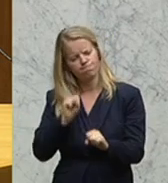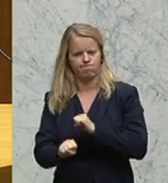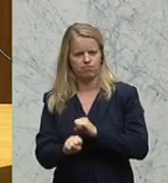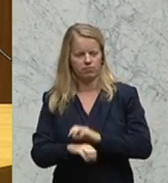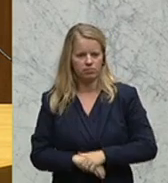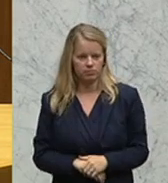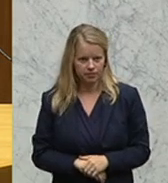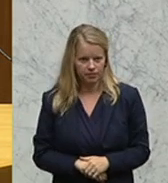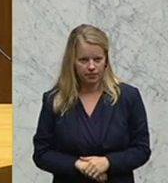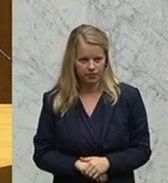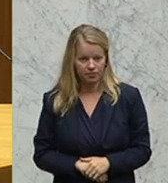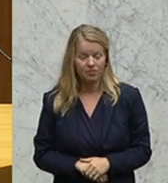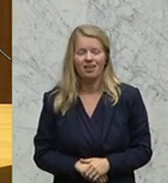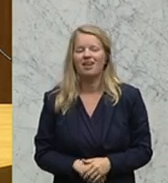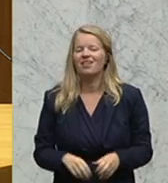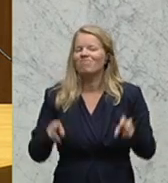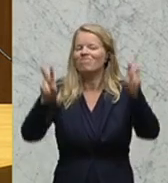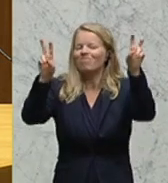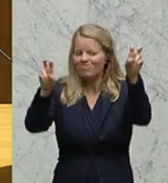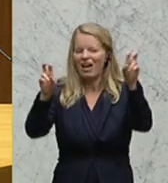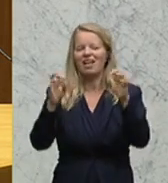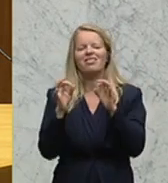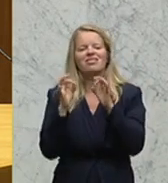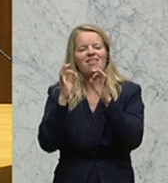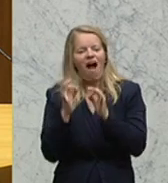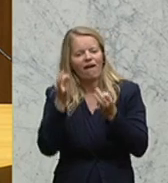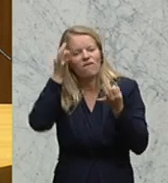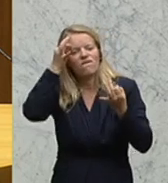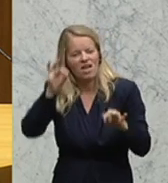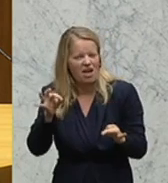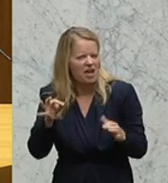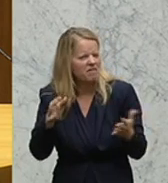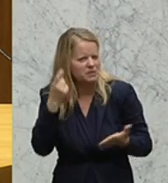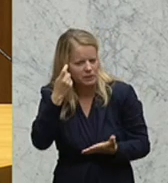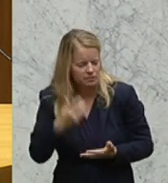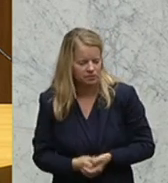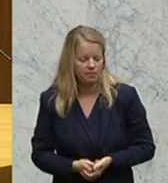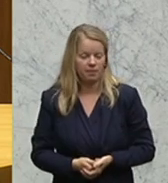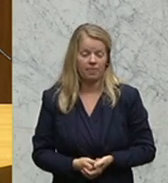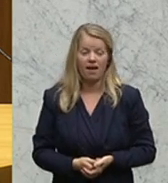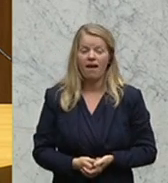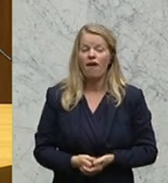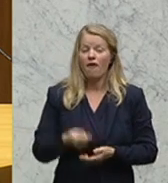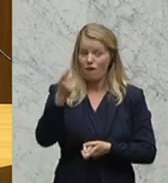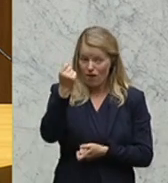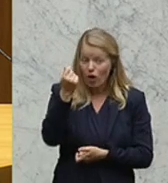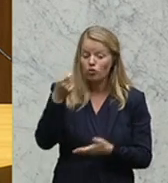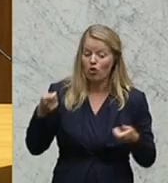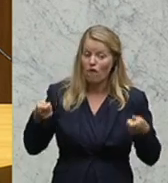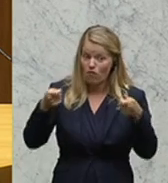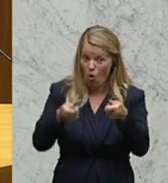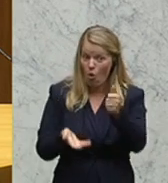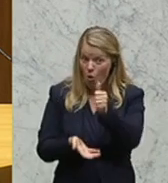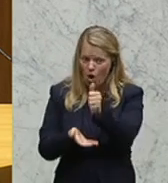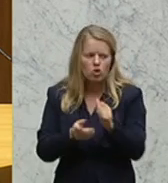berühmte Tragfähigkeit. Ich glaube, wir alle wissen, dass sich gerade der Währungsfonds nur auf ein solches Hilfspaket einlässt,